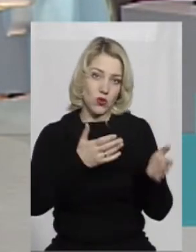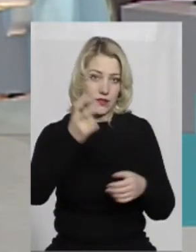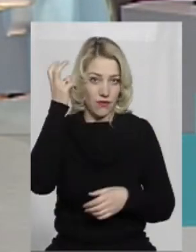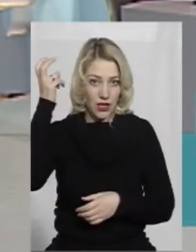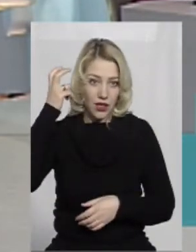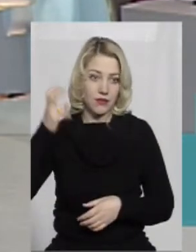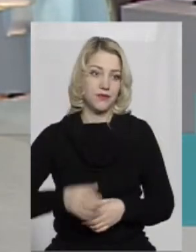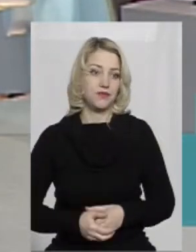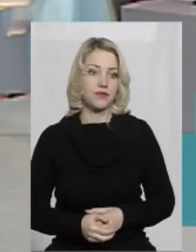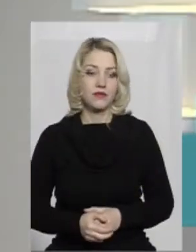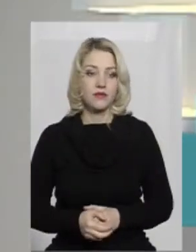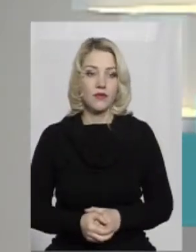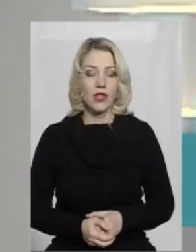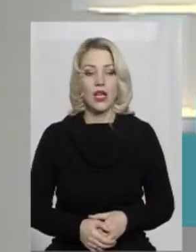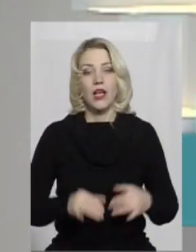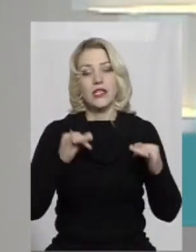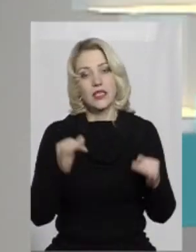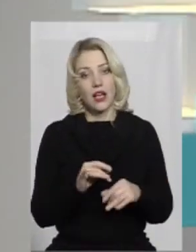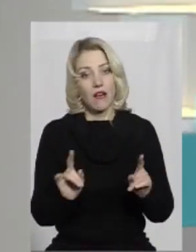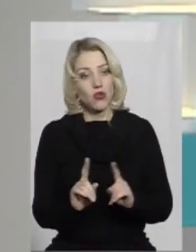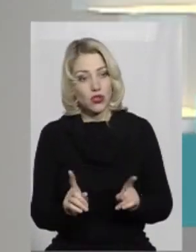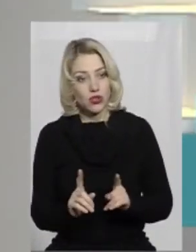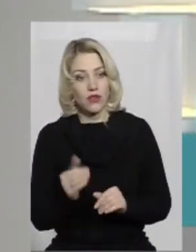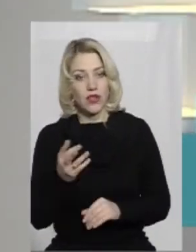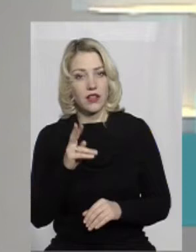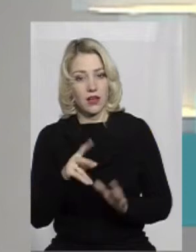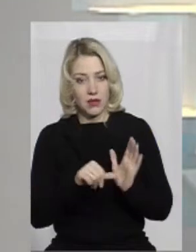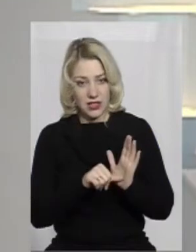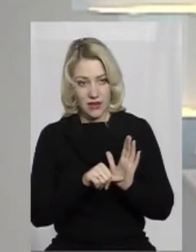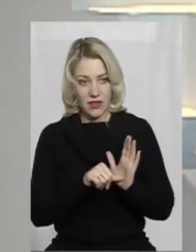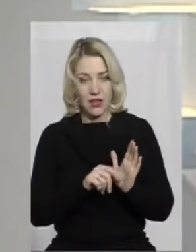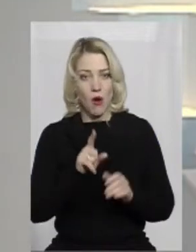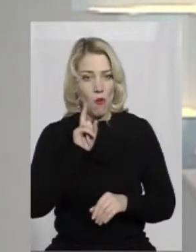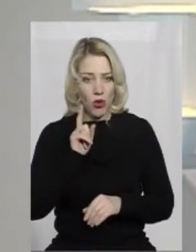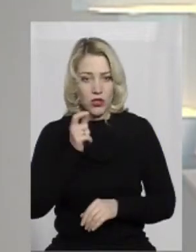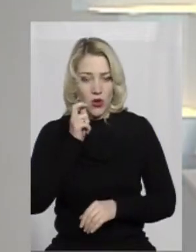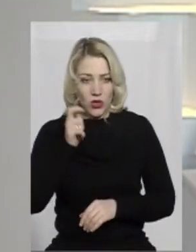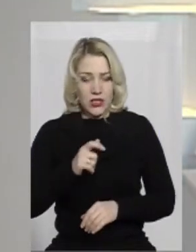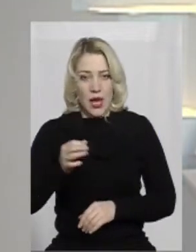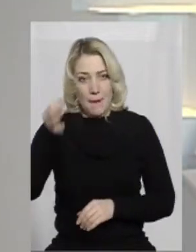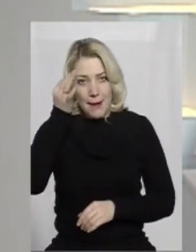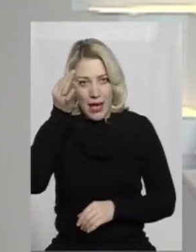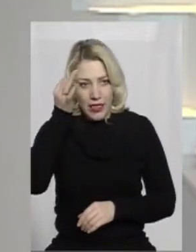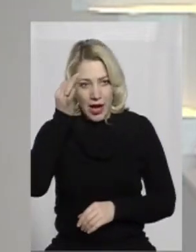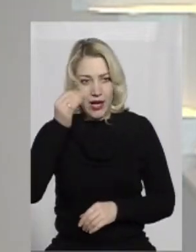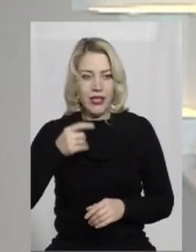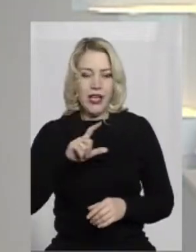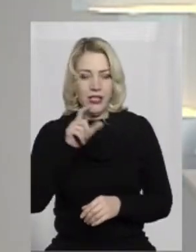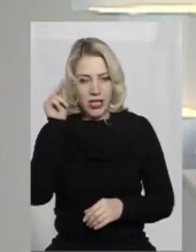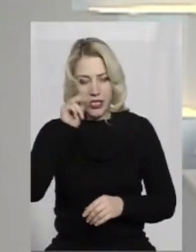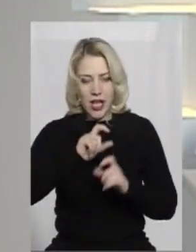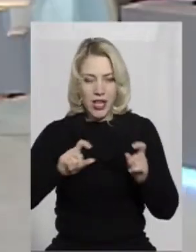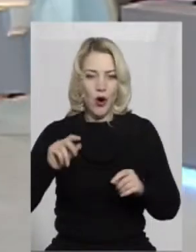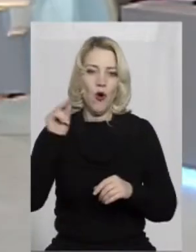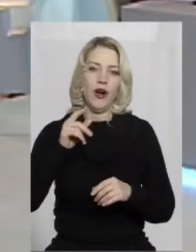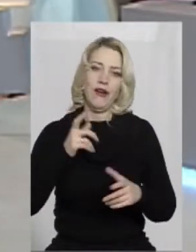до Великої України. Пане Максиме, оцікаво, що ви, як представник молоді української, пам'ятаєте зі шкільних уроків,